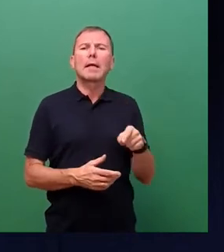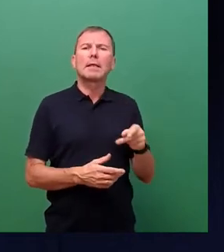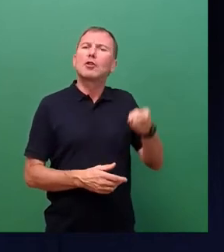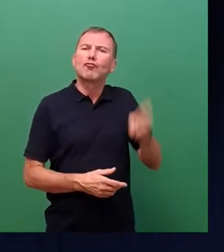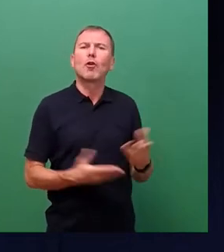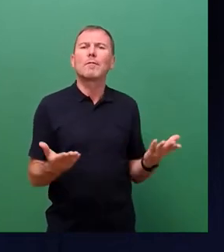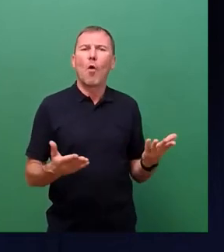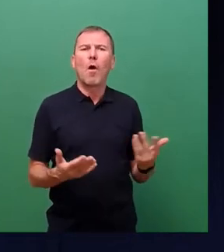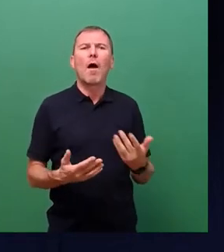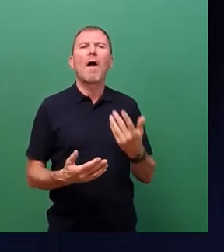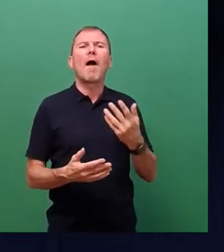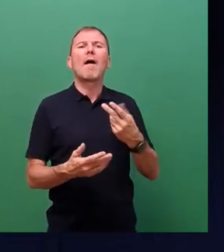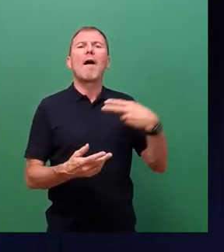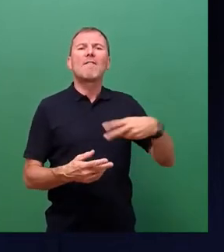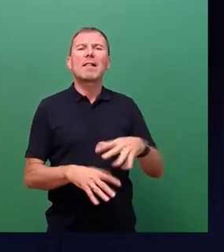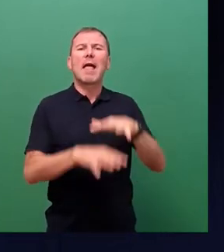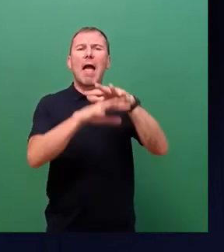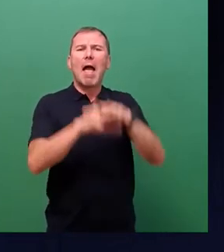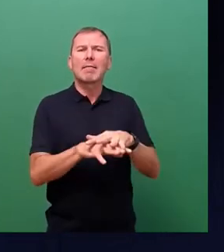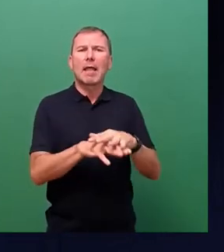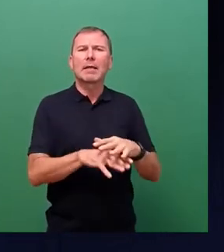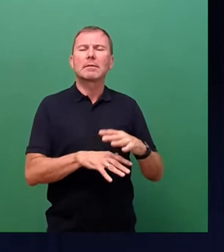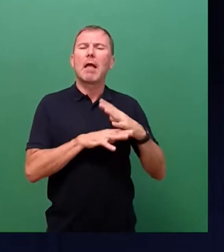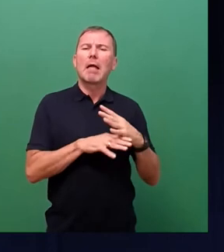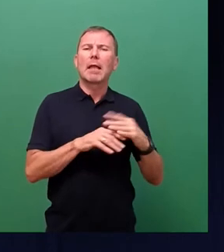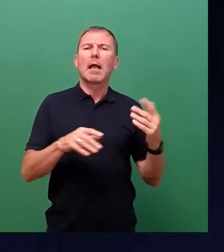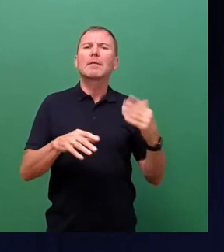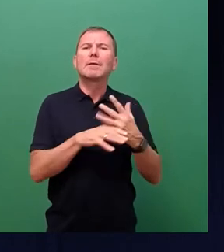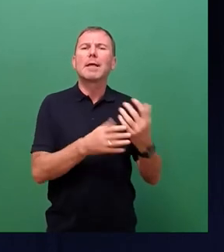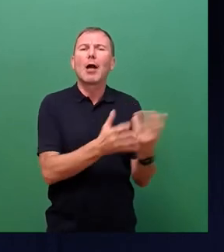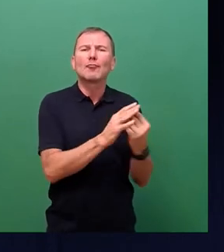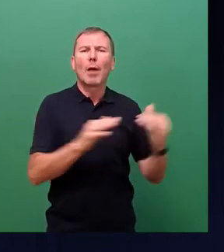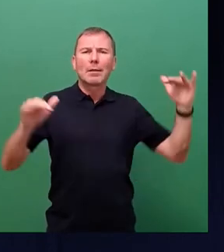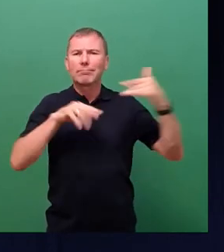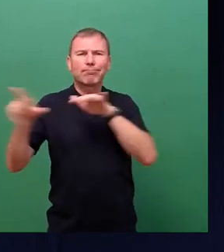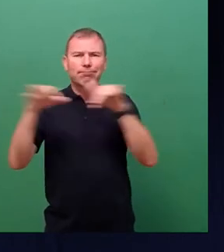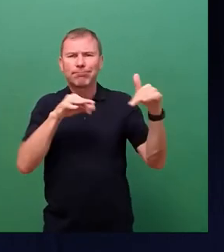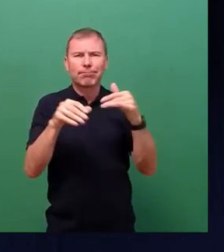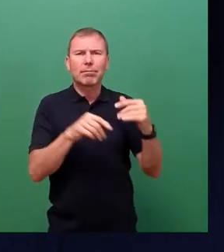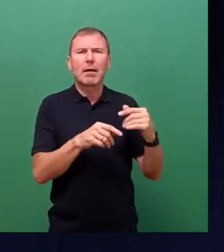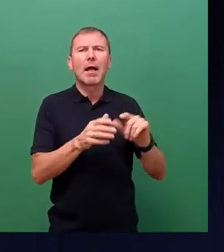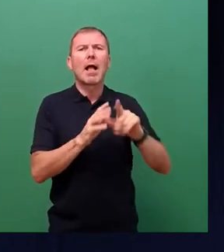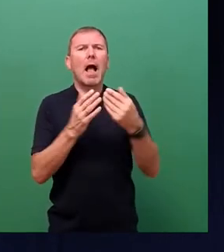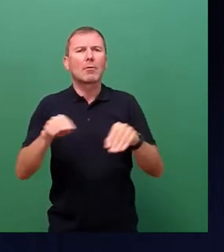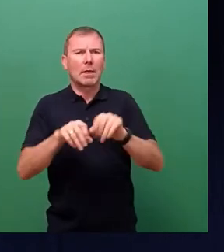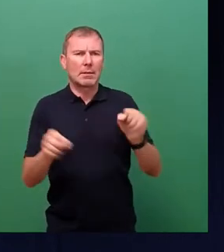fehlende Netzträger ist tatsächlich was, wo man bei erneuerbaren Energien darüber diskutieren muss. Das tun wir auf der nächsten Folie. Zweitens, Energiehandel ist tatsächlich was, was